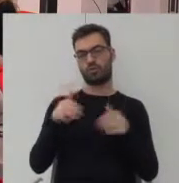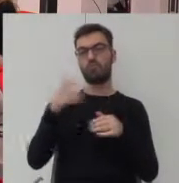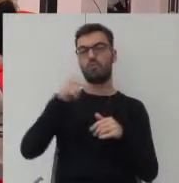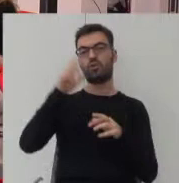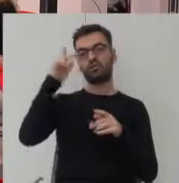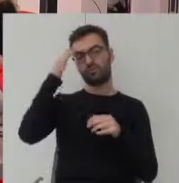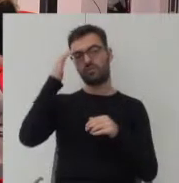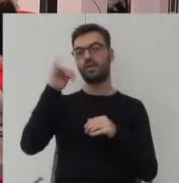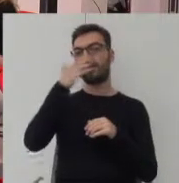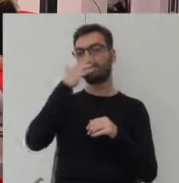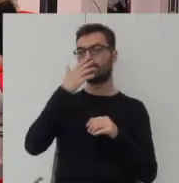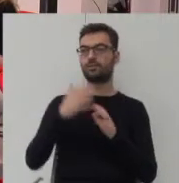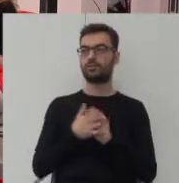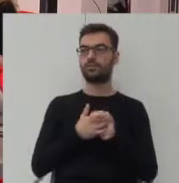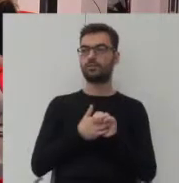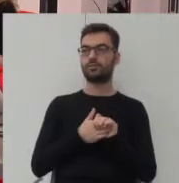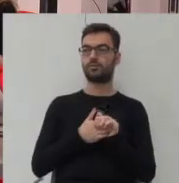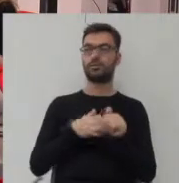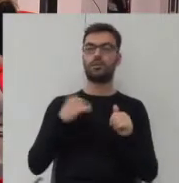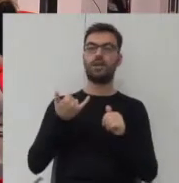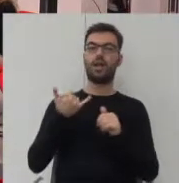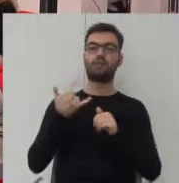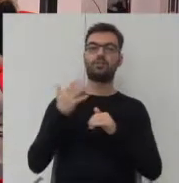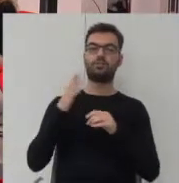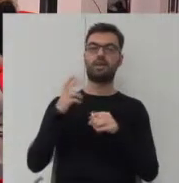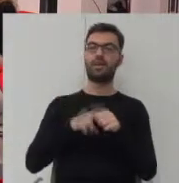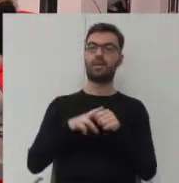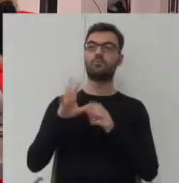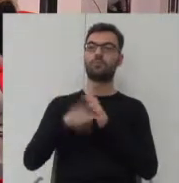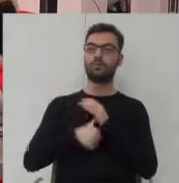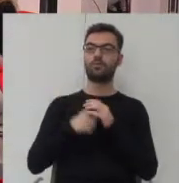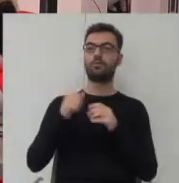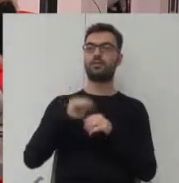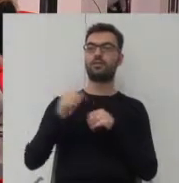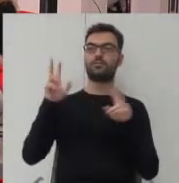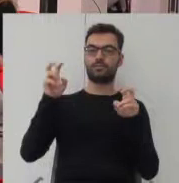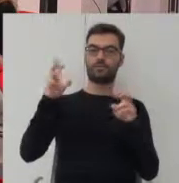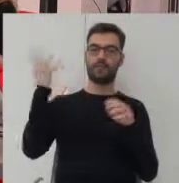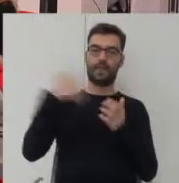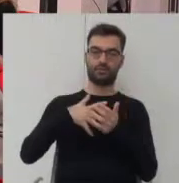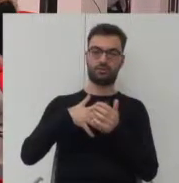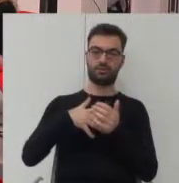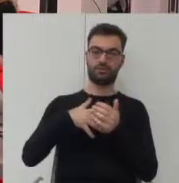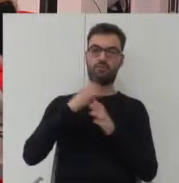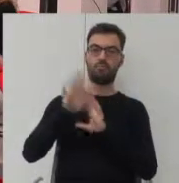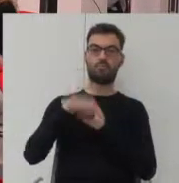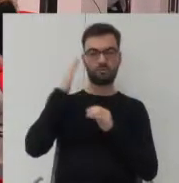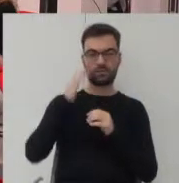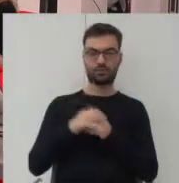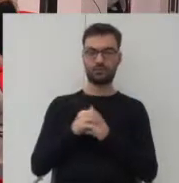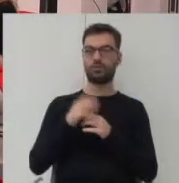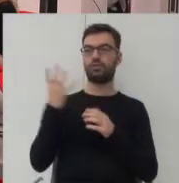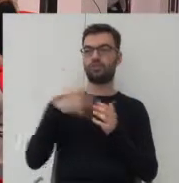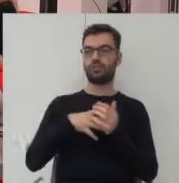się, jak to jest, jak się ma zasób miejski do tego hasła, że jest 5 tysięcy pustych mieszkań, a